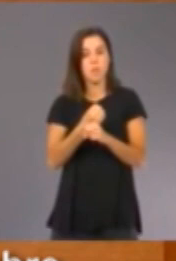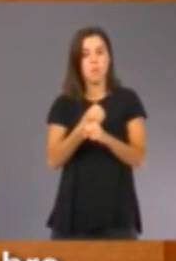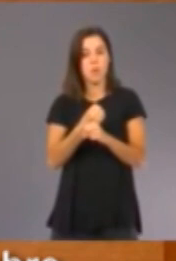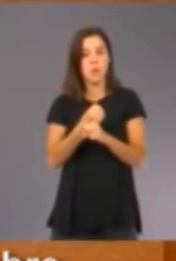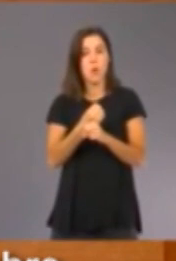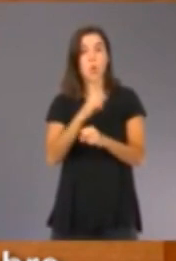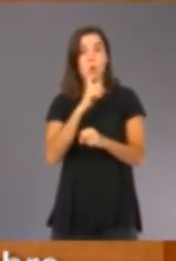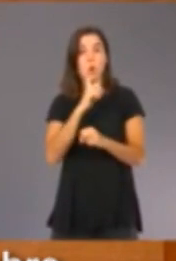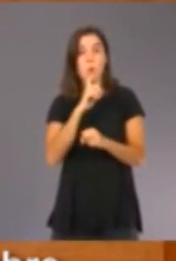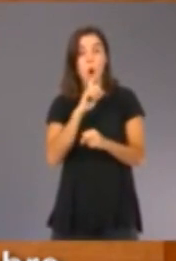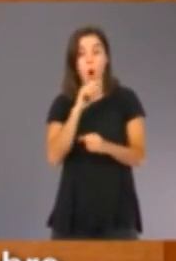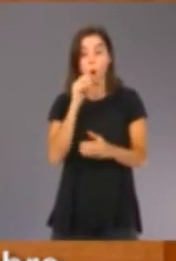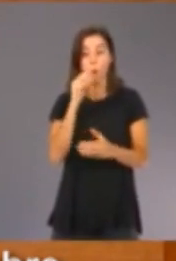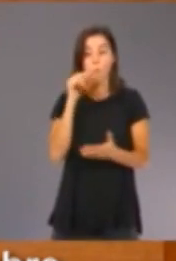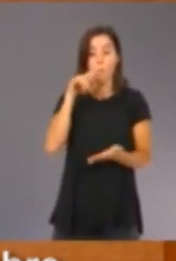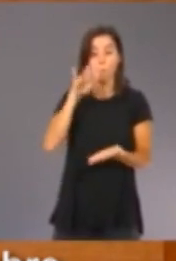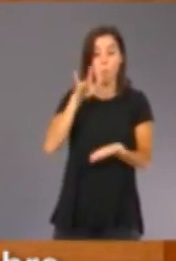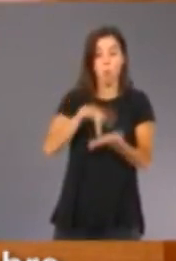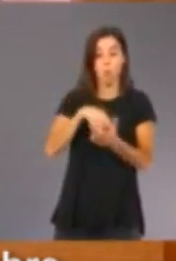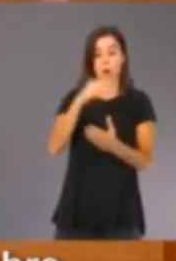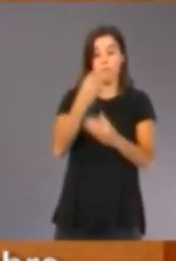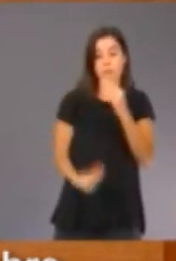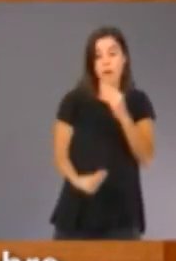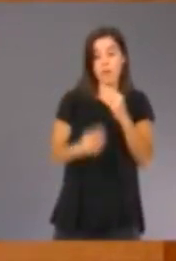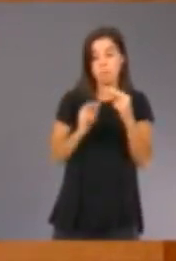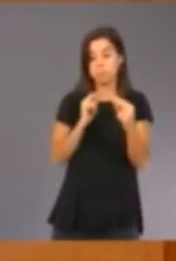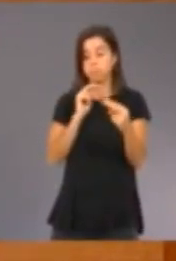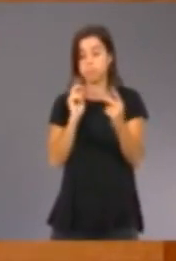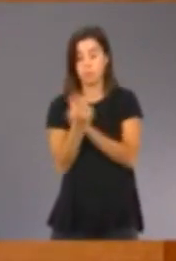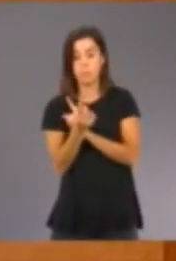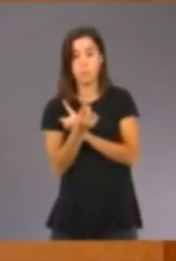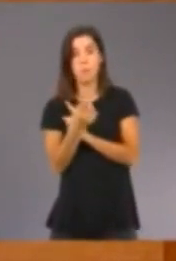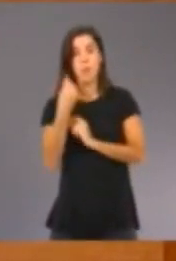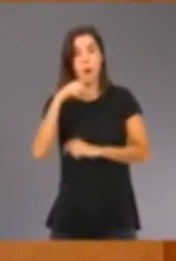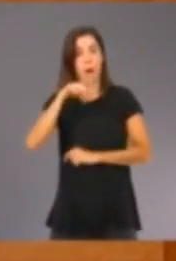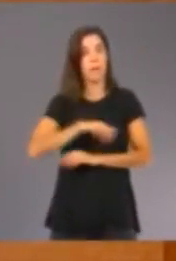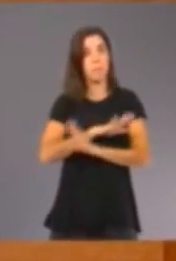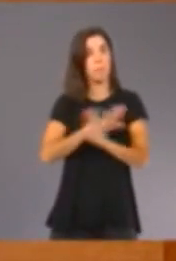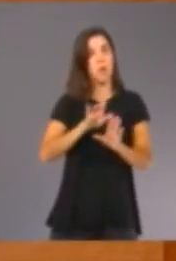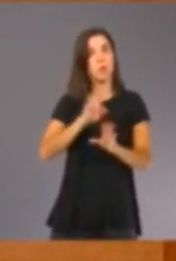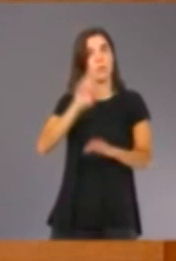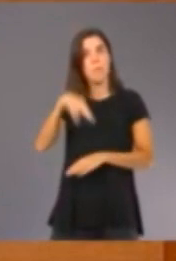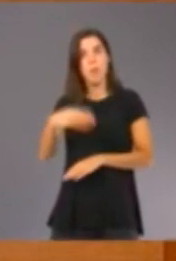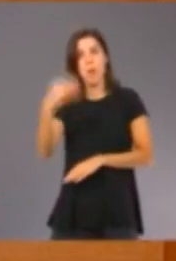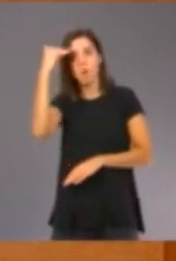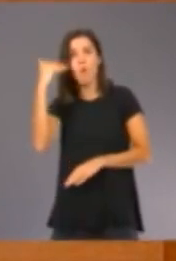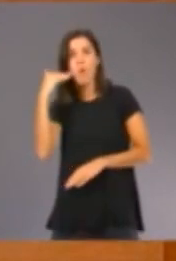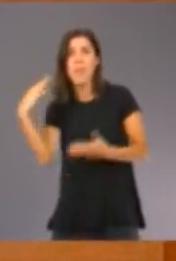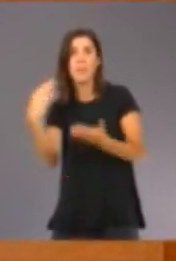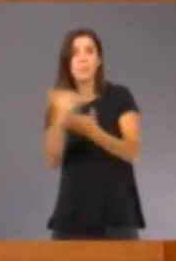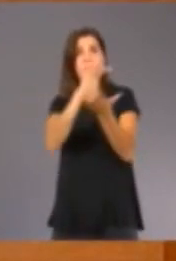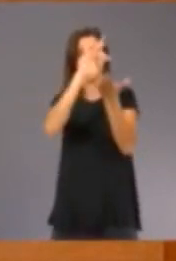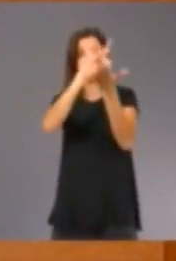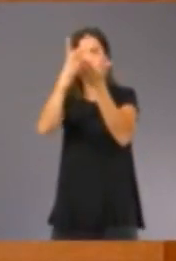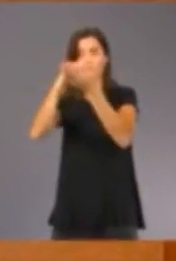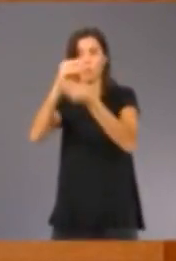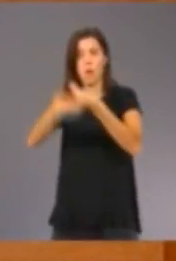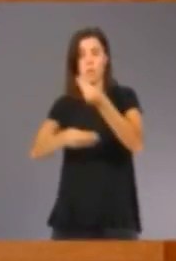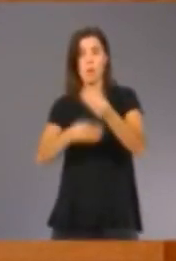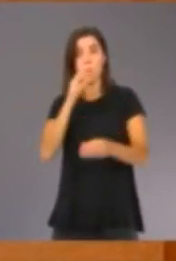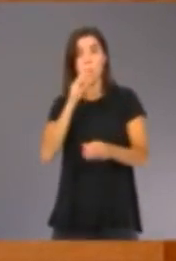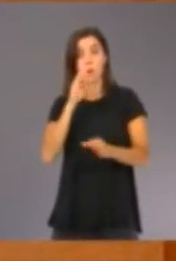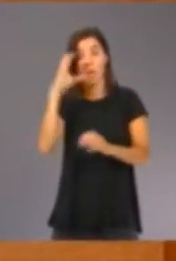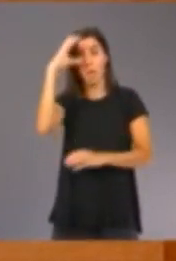ensaio d'error, però no nosaltres, en Japó, en Corea, en tots els llocs. Per què? Perquè no el coneguem encara, perquè la ciència